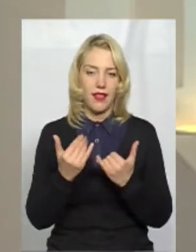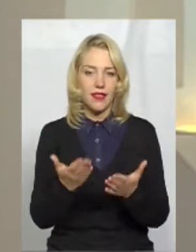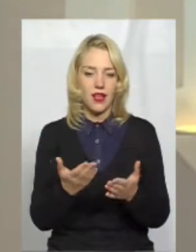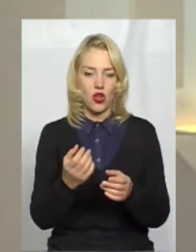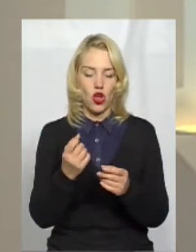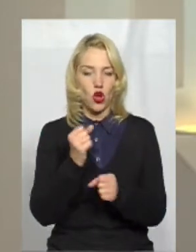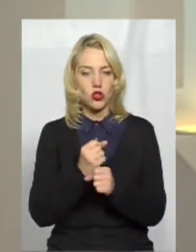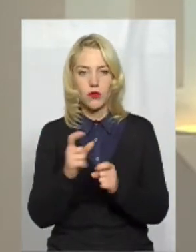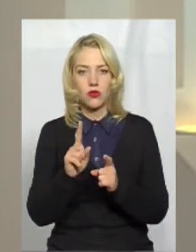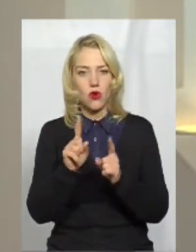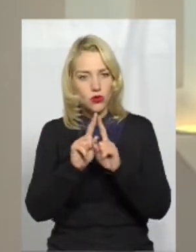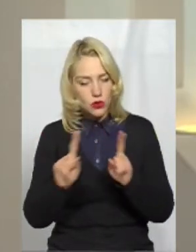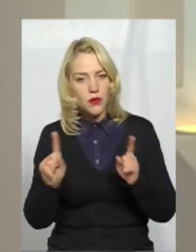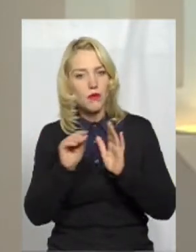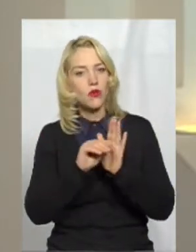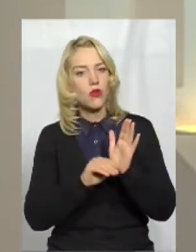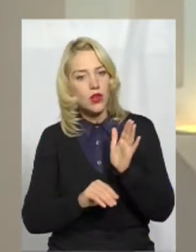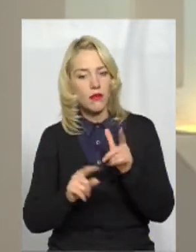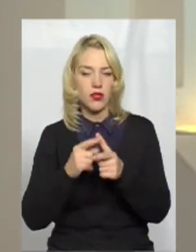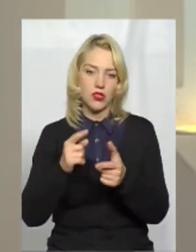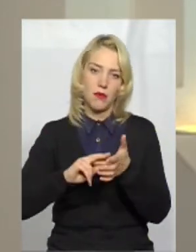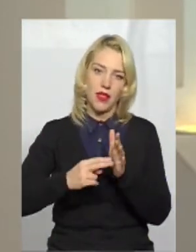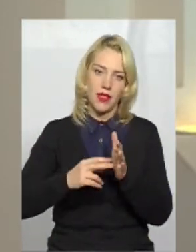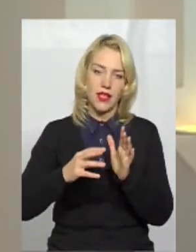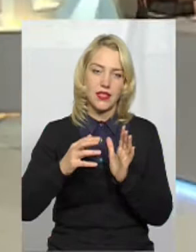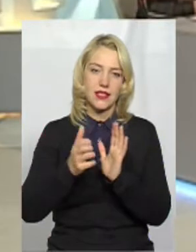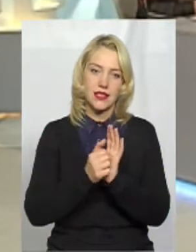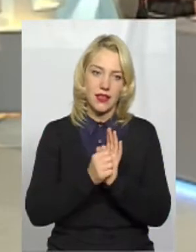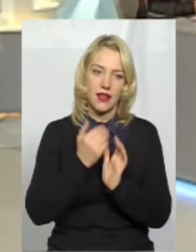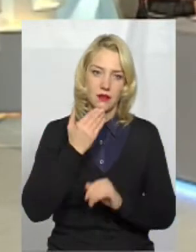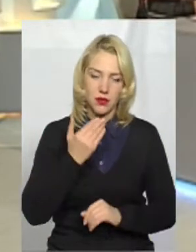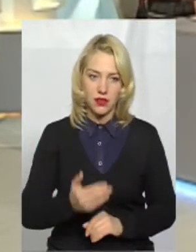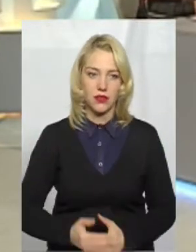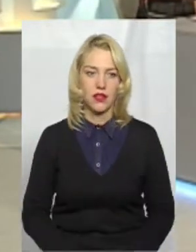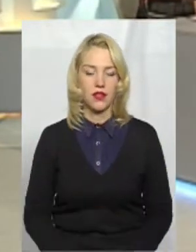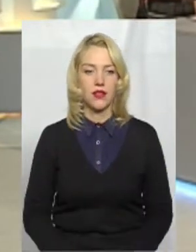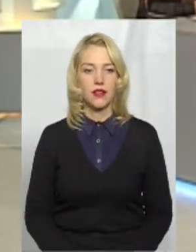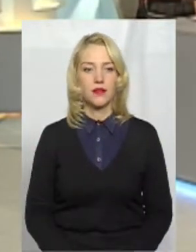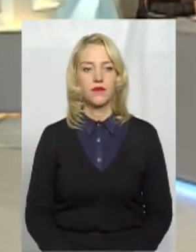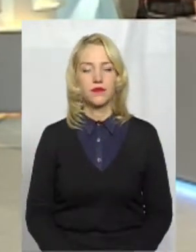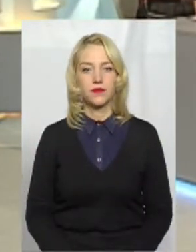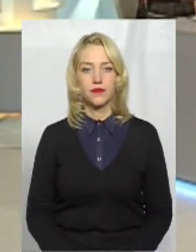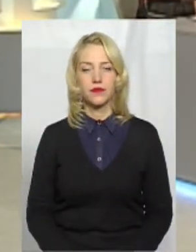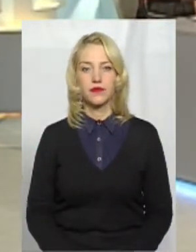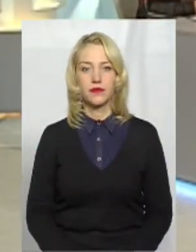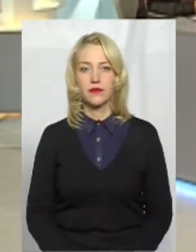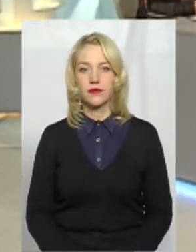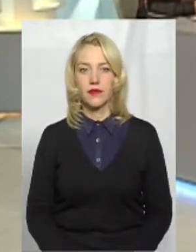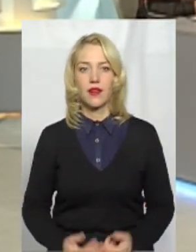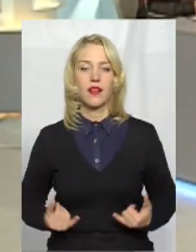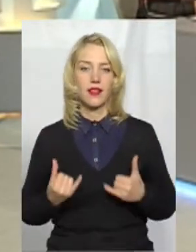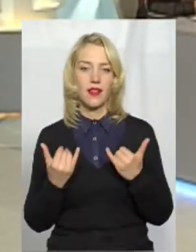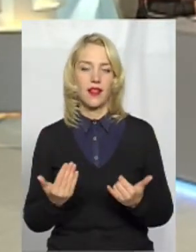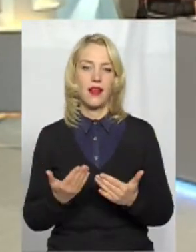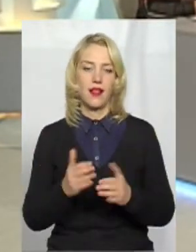програма чи план занять? Валю Анатолію, дозволість. Мені, будь ласка, для